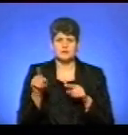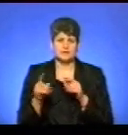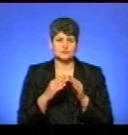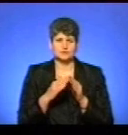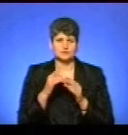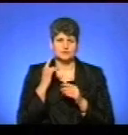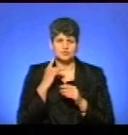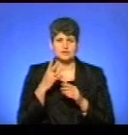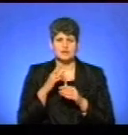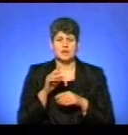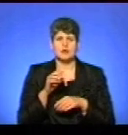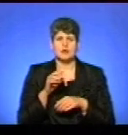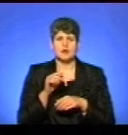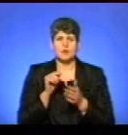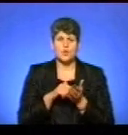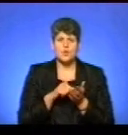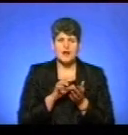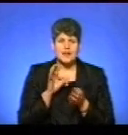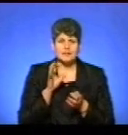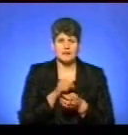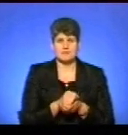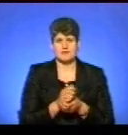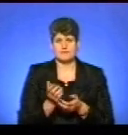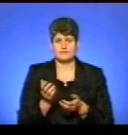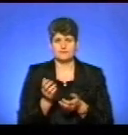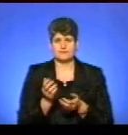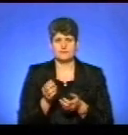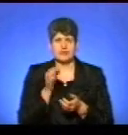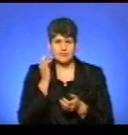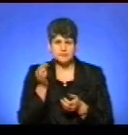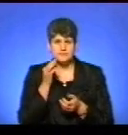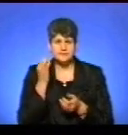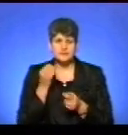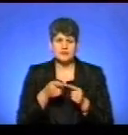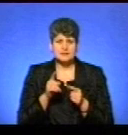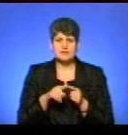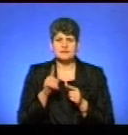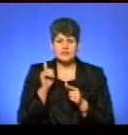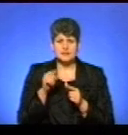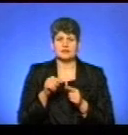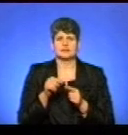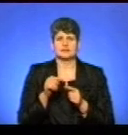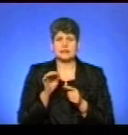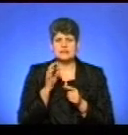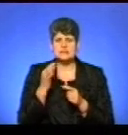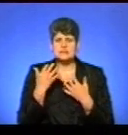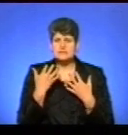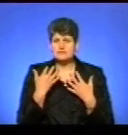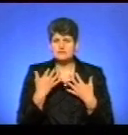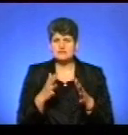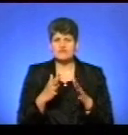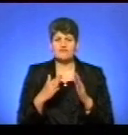На кури, на полювання – це страшне. Та то не ці лисиці вже у таких